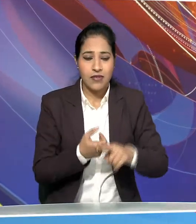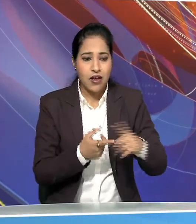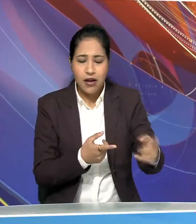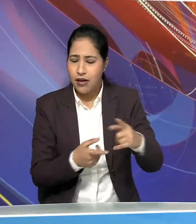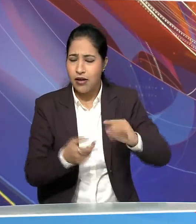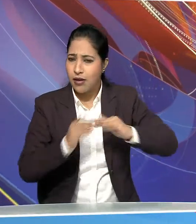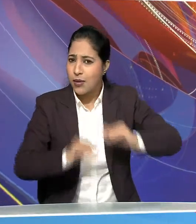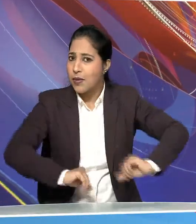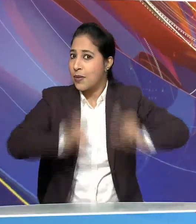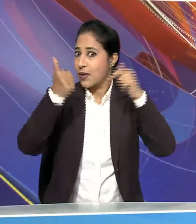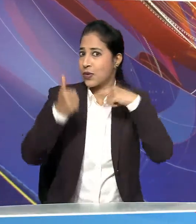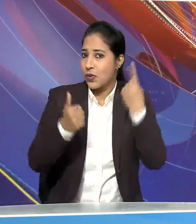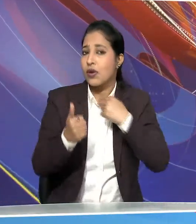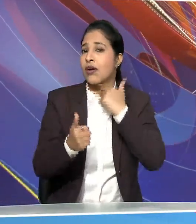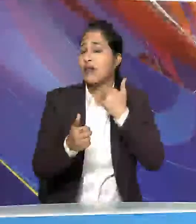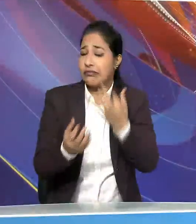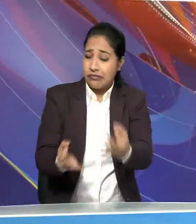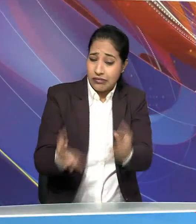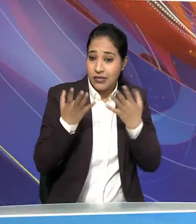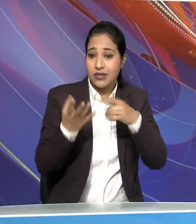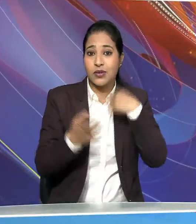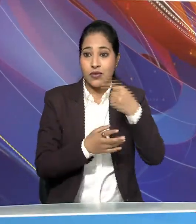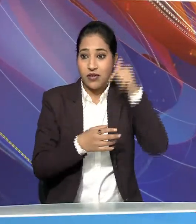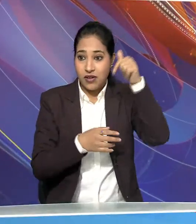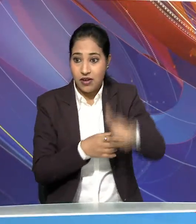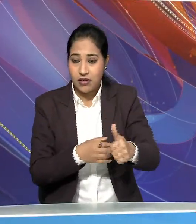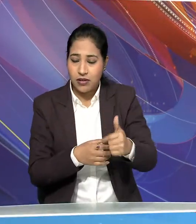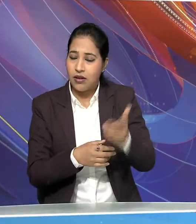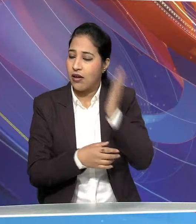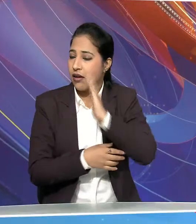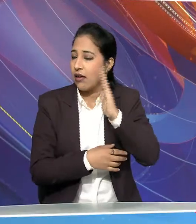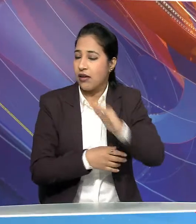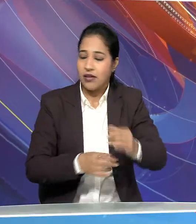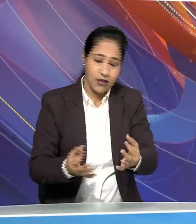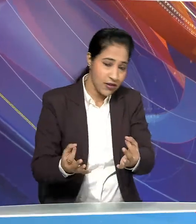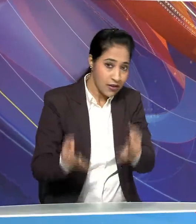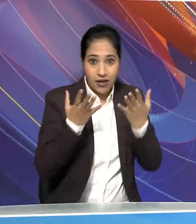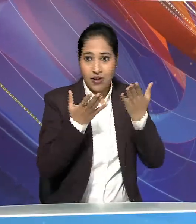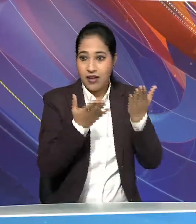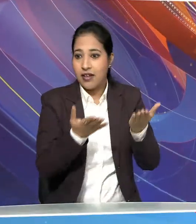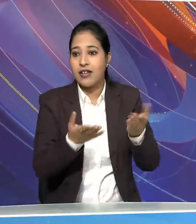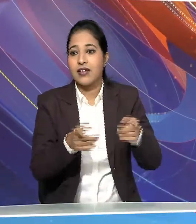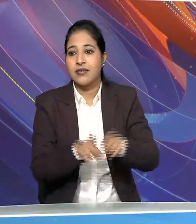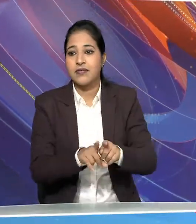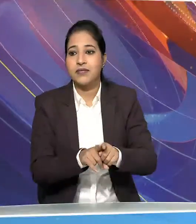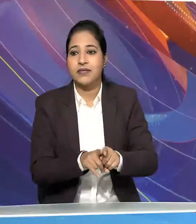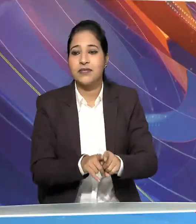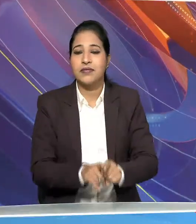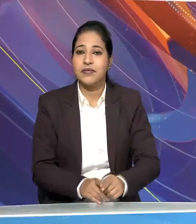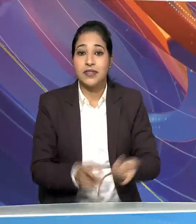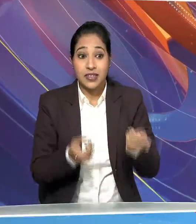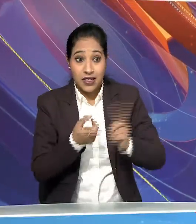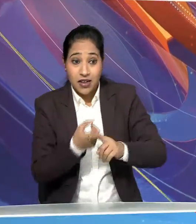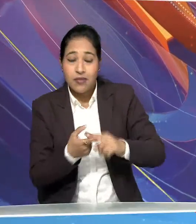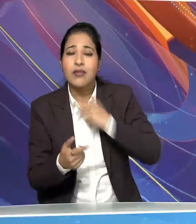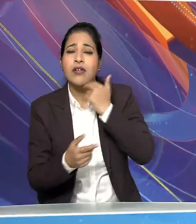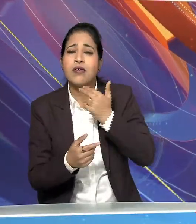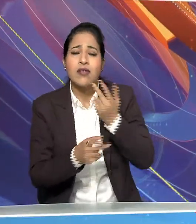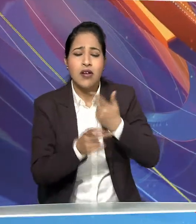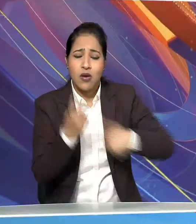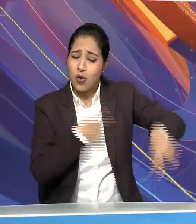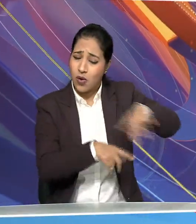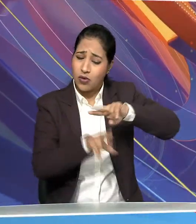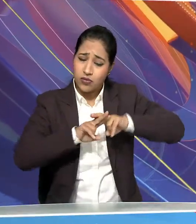अवाज नहीं अंदार बड़ी अपने सारल वेक्तित्व